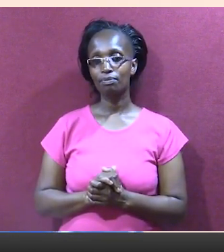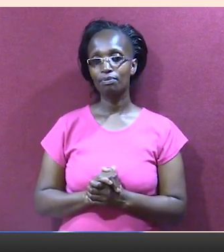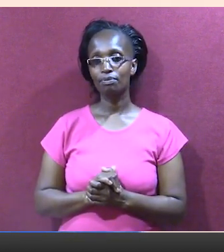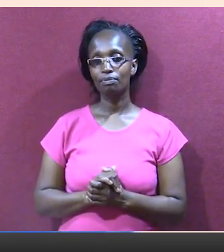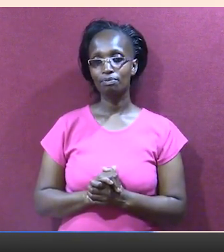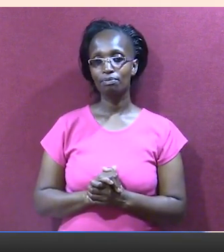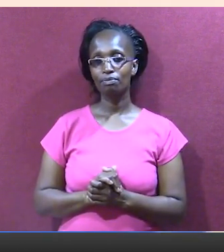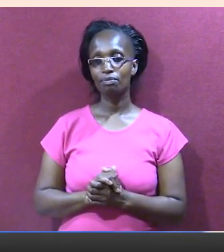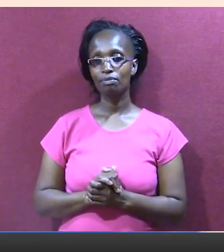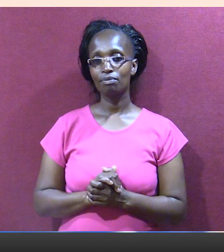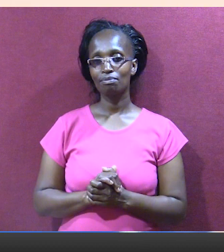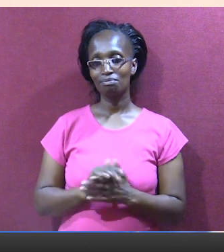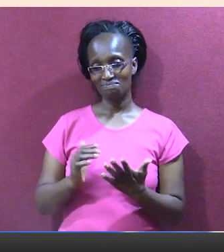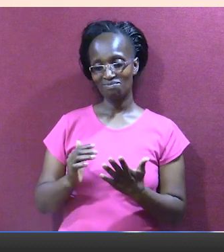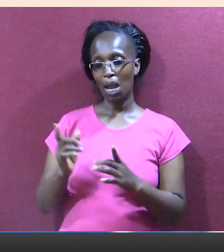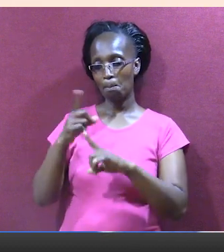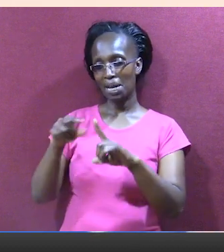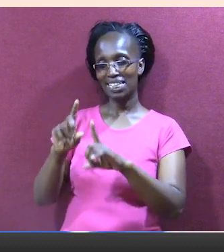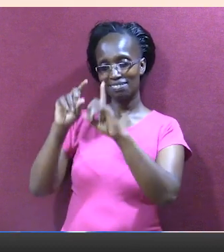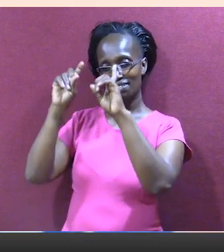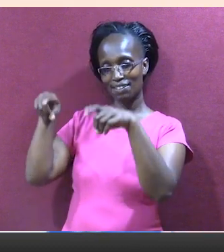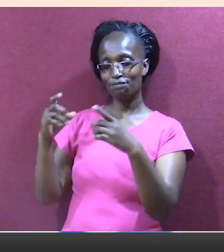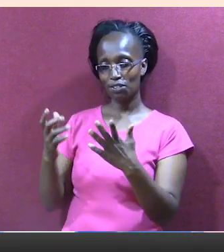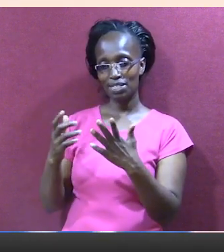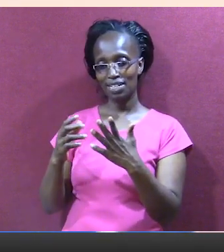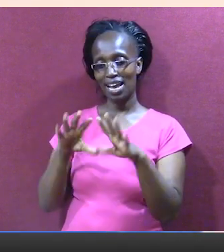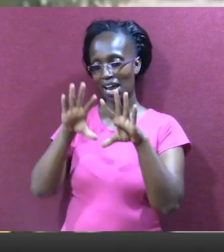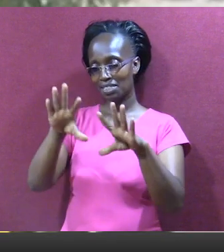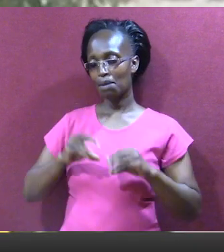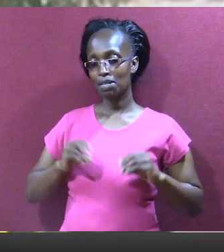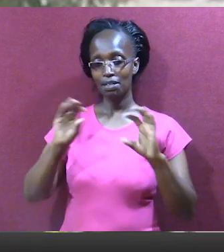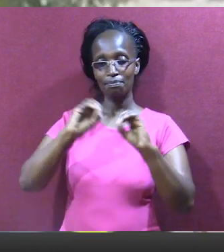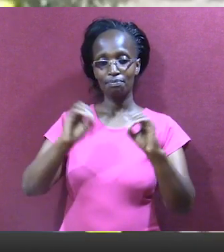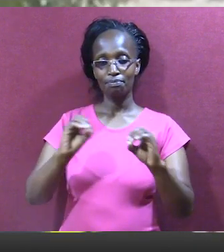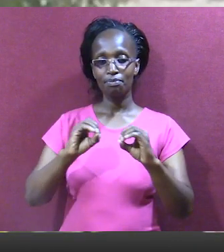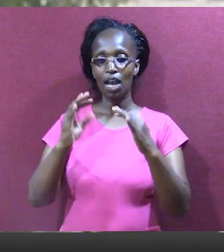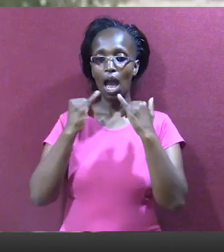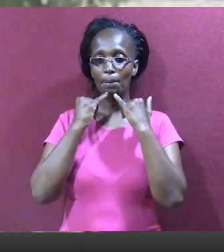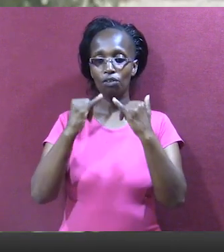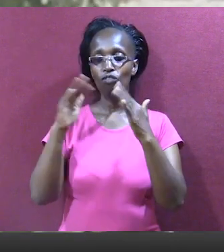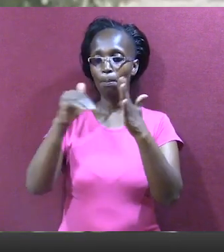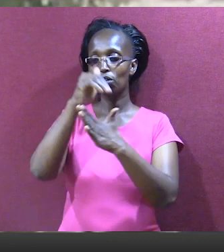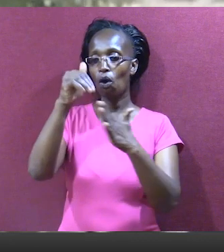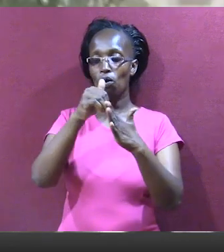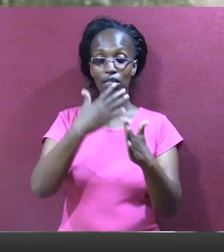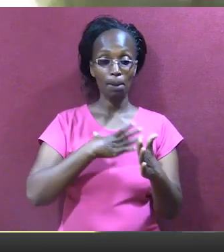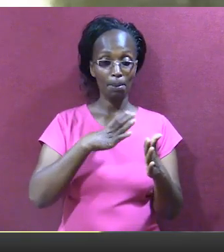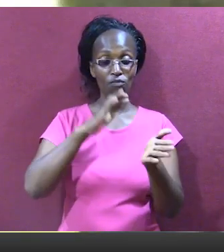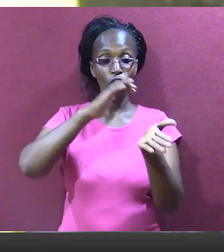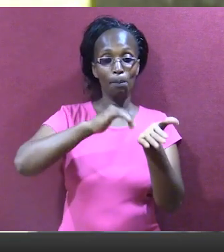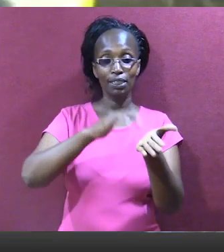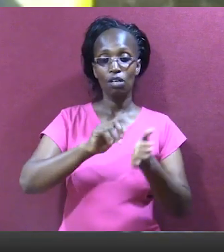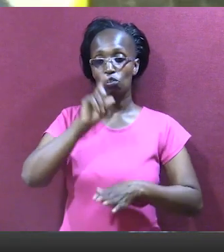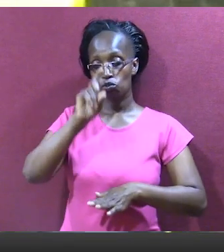just had that And they declined Ya mimi naambia watu wa machakos waishimiwa